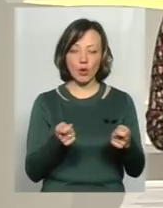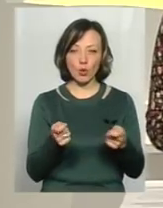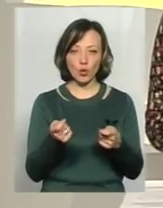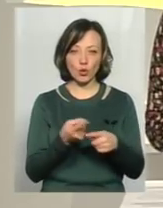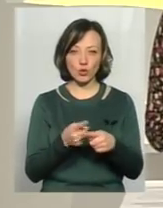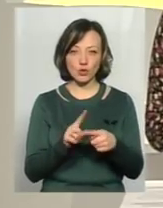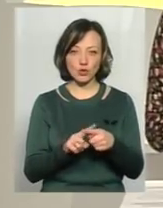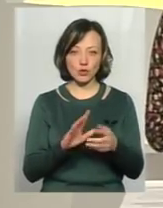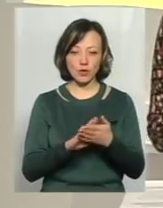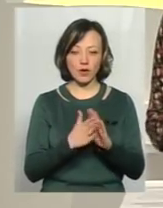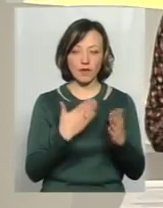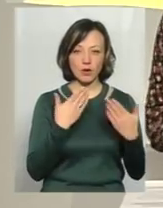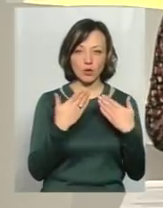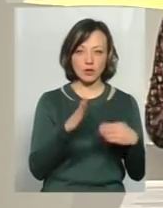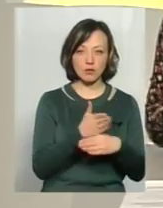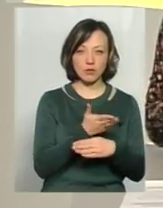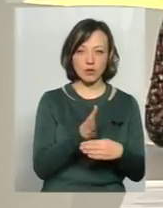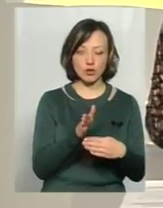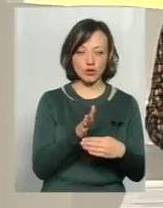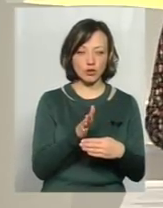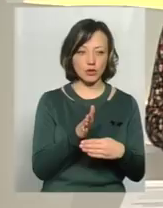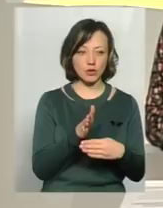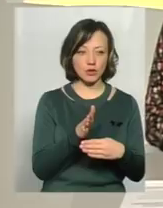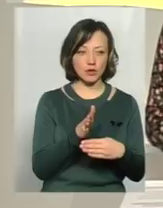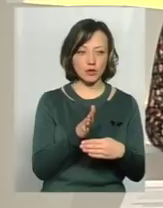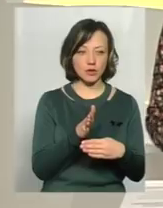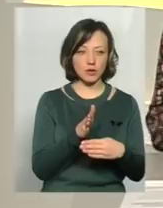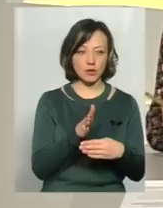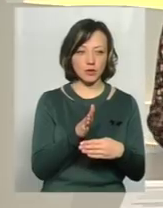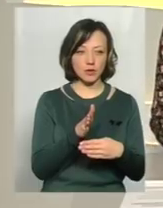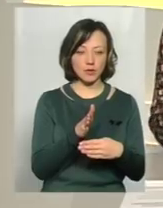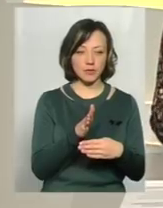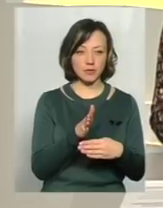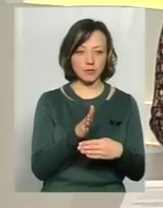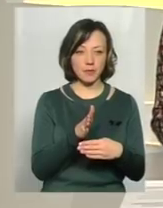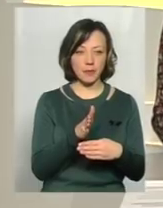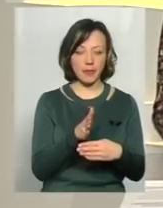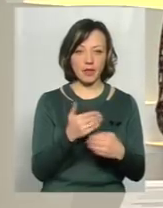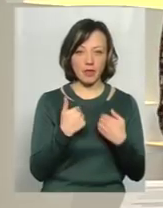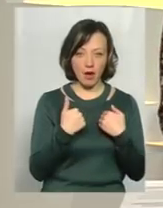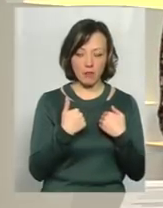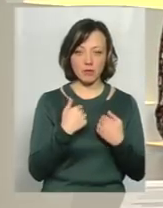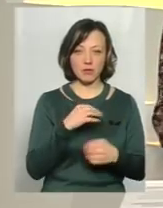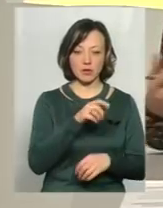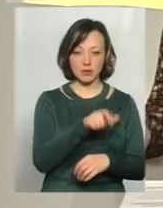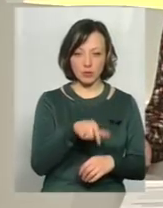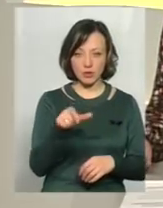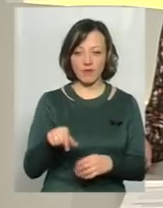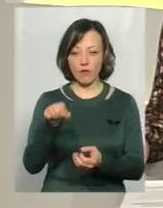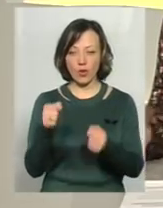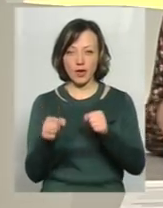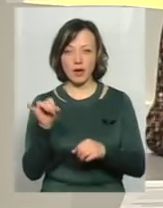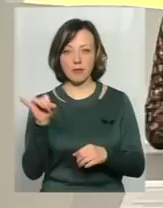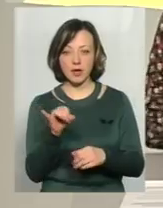якось ось ці відносини між нами, споживачами, подіями і